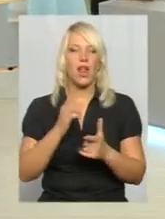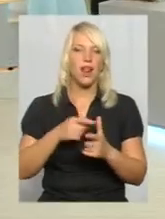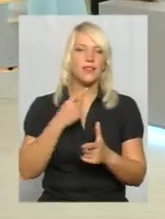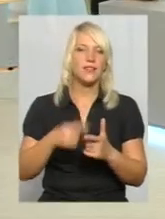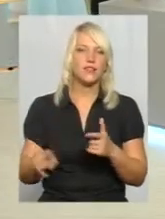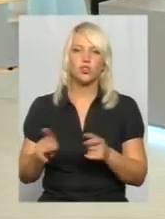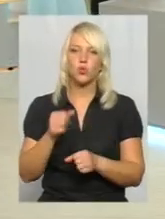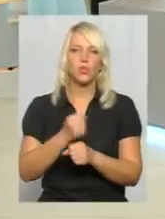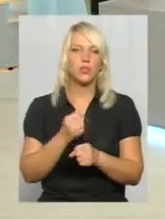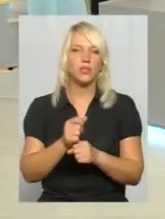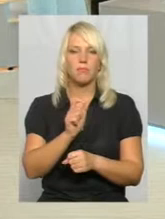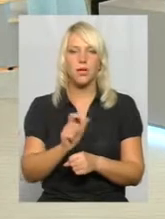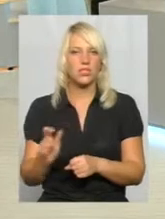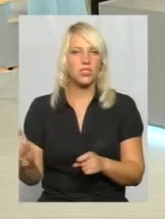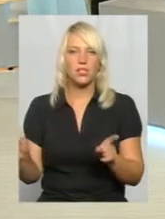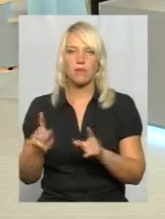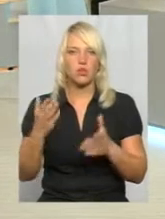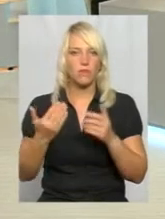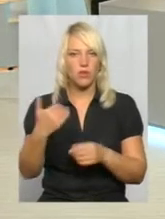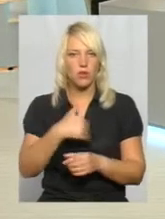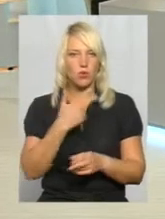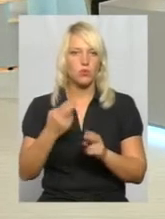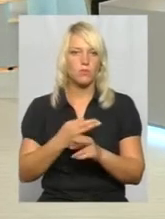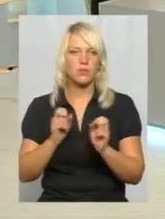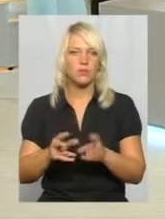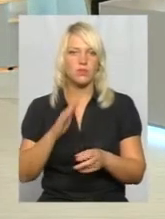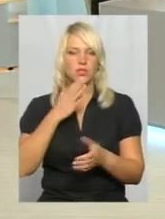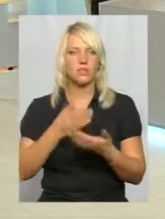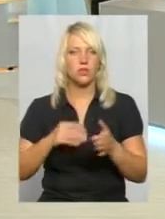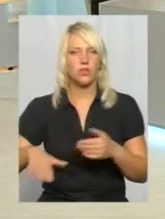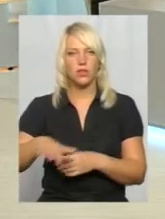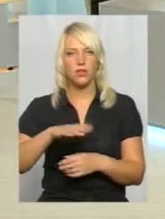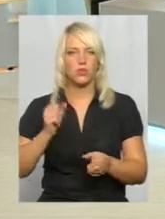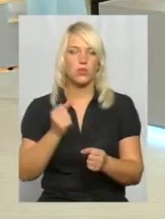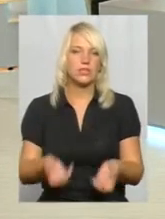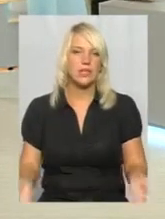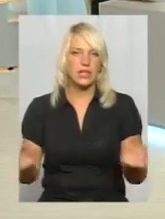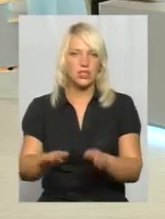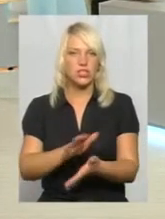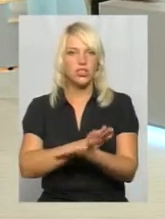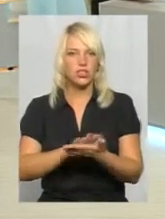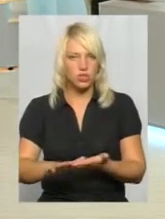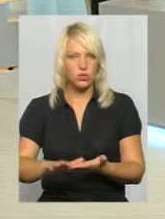мешканцям, якщо вони хочуть убезпечити свою територію, залишити її чистою, і